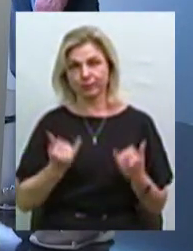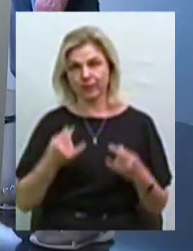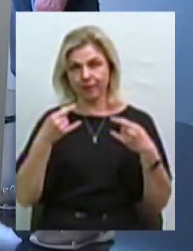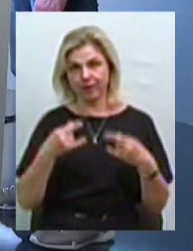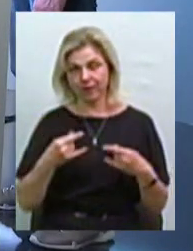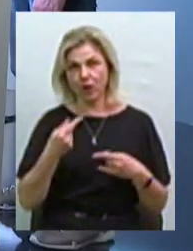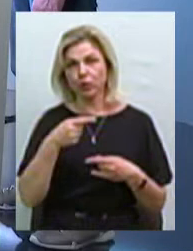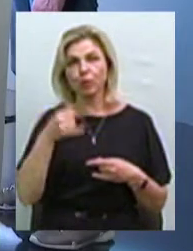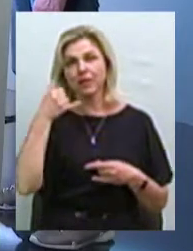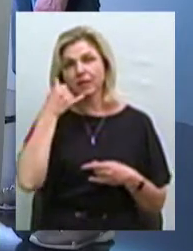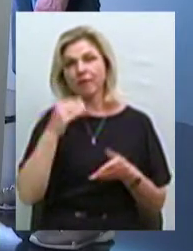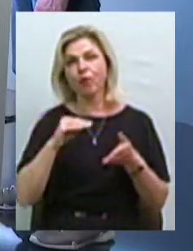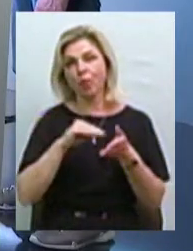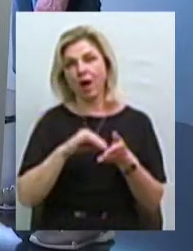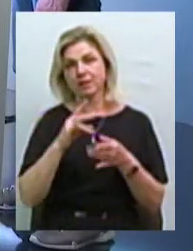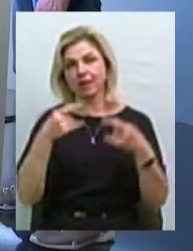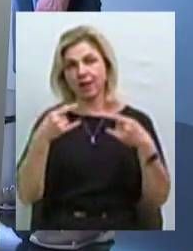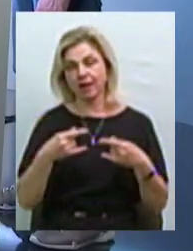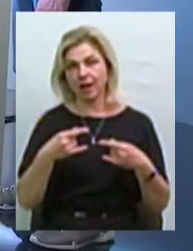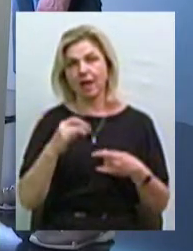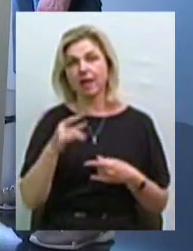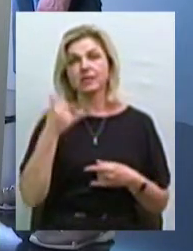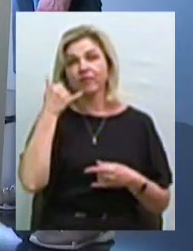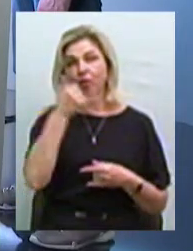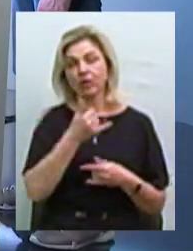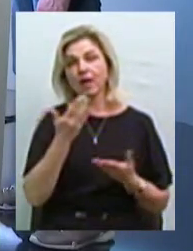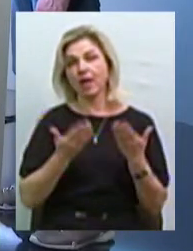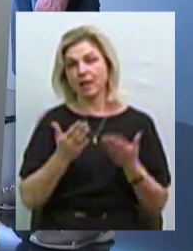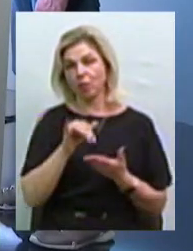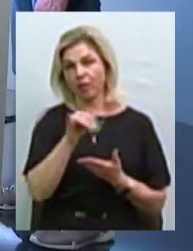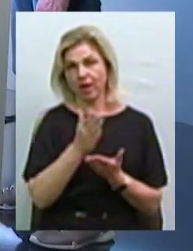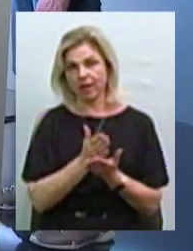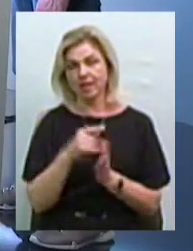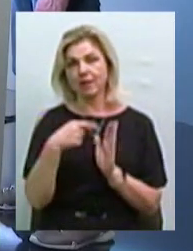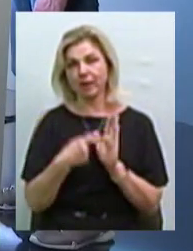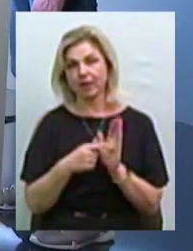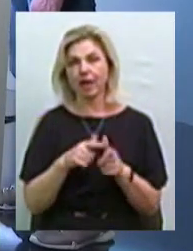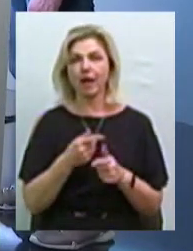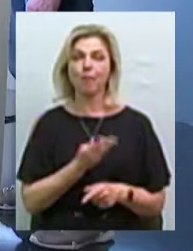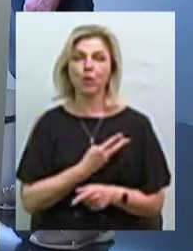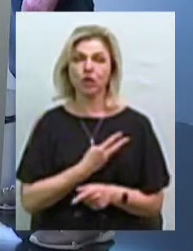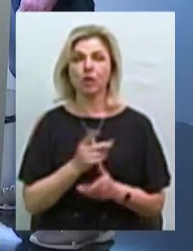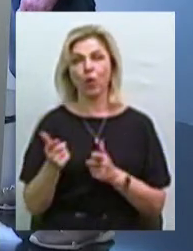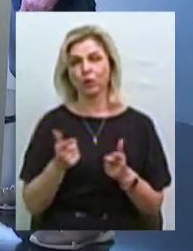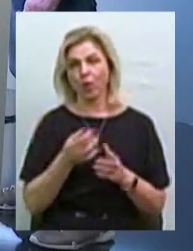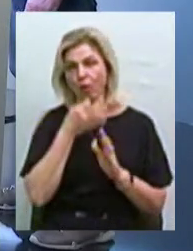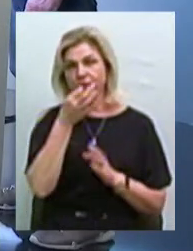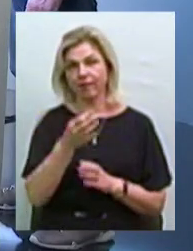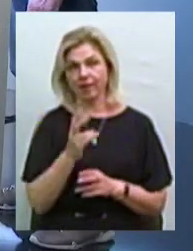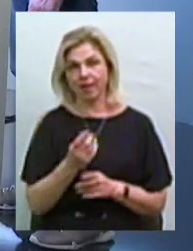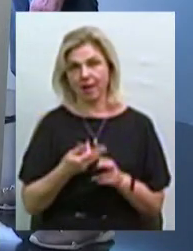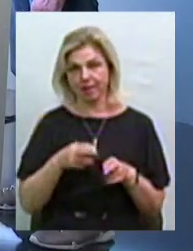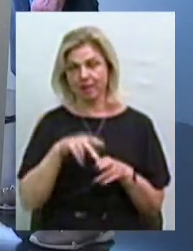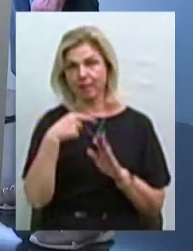769233. Трохи згодом, якщо у вас є запитання або побажання, ми готові відповісти на них. А